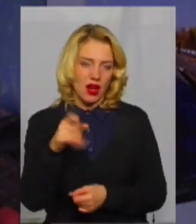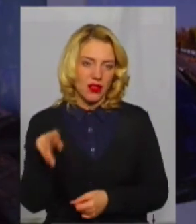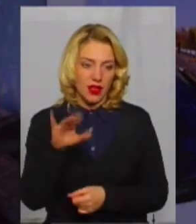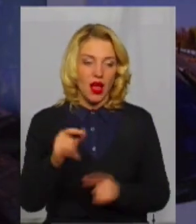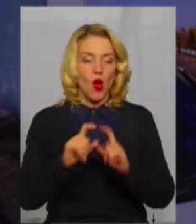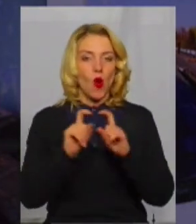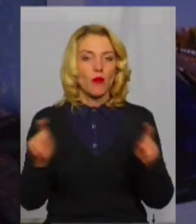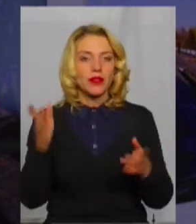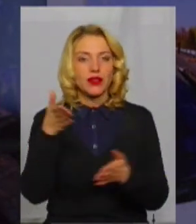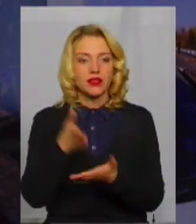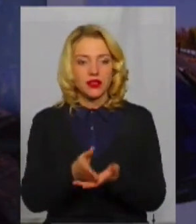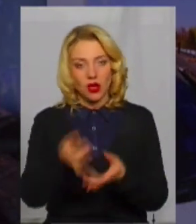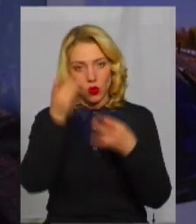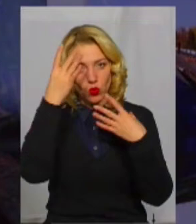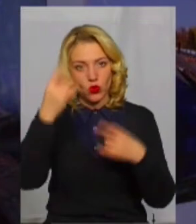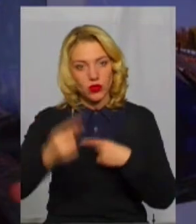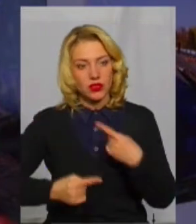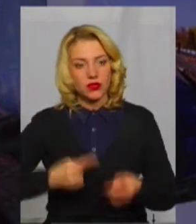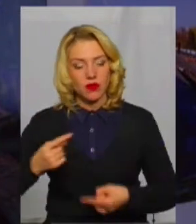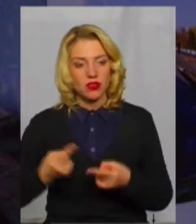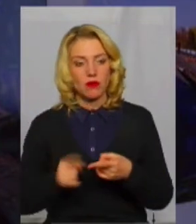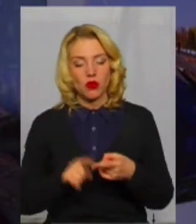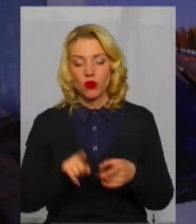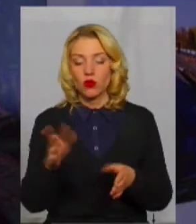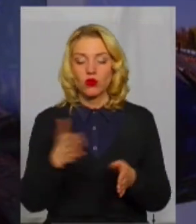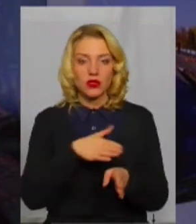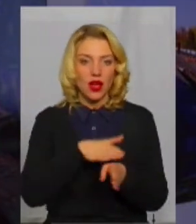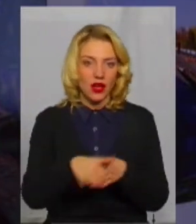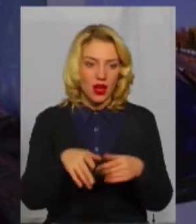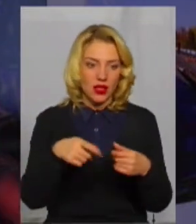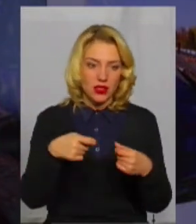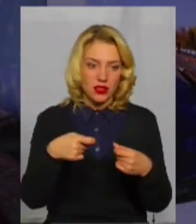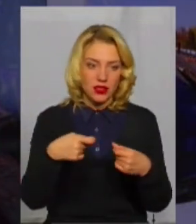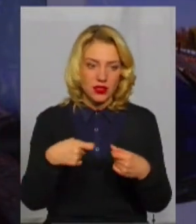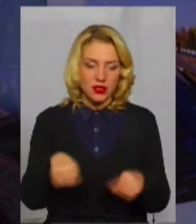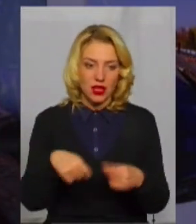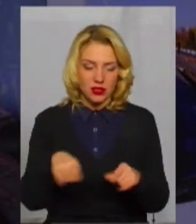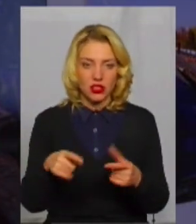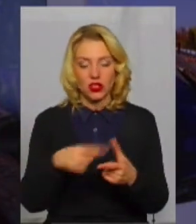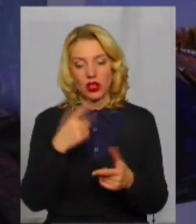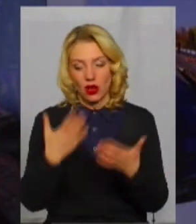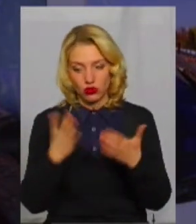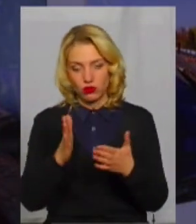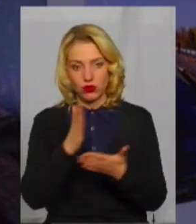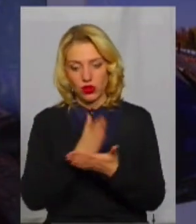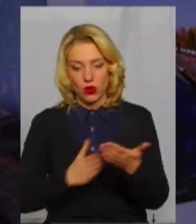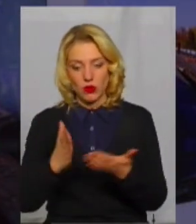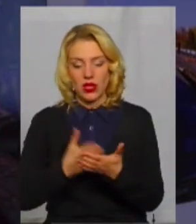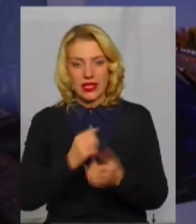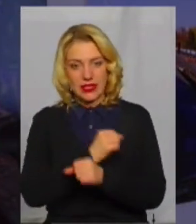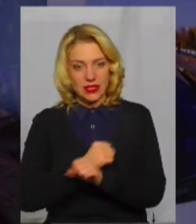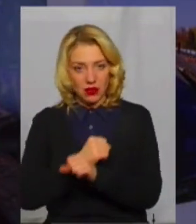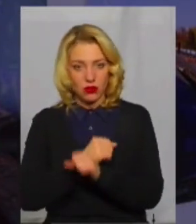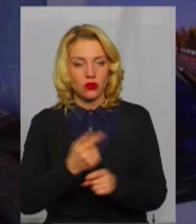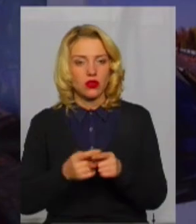є культурною спадщиною, тобто про його якусь реалізацію чи щось навіть в разі ліквідації об'єкту не йде. Мова може йти